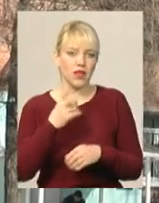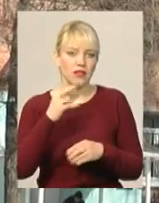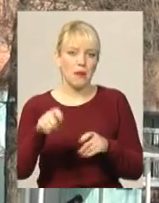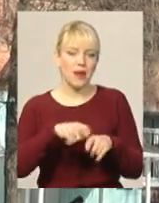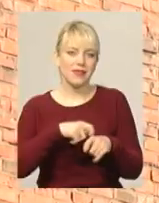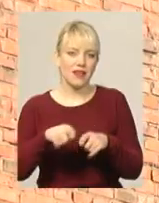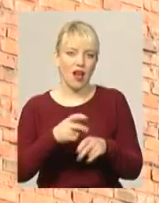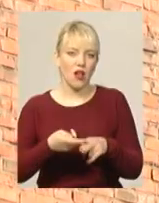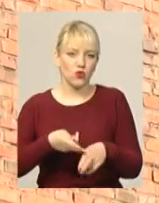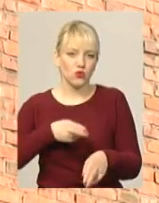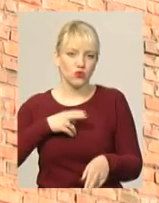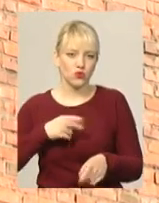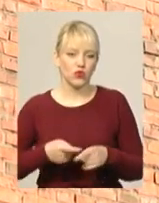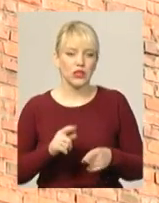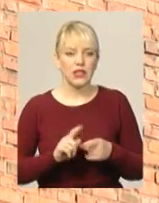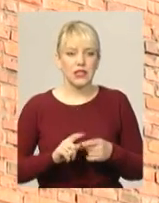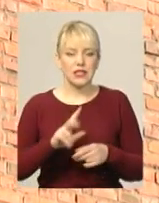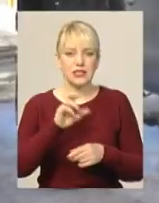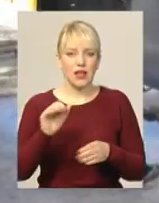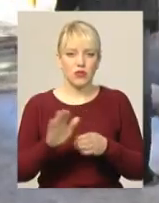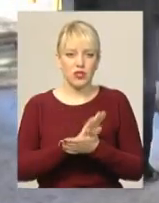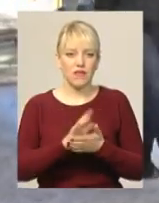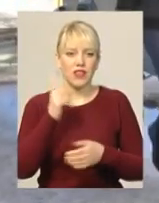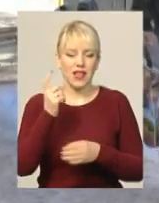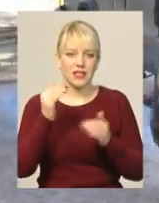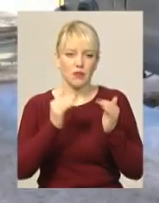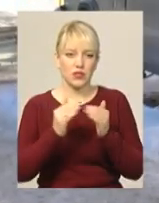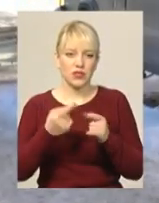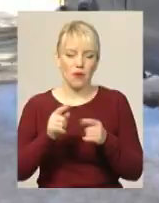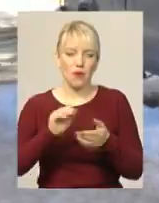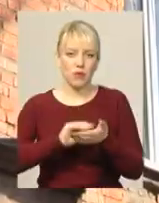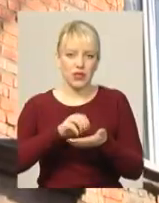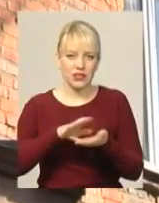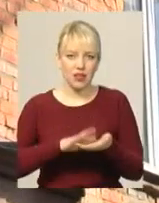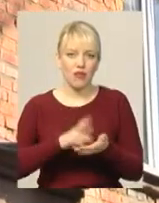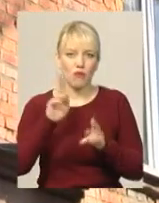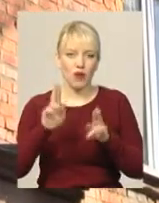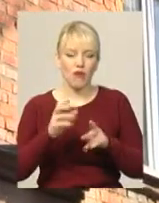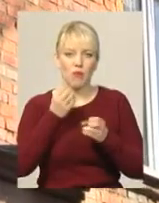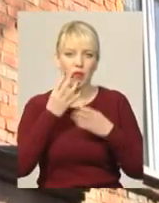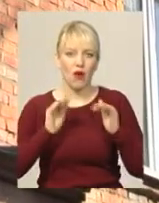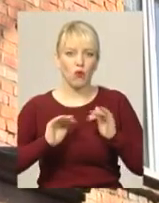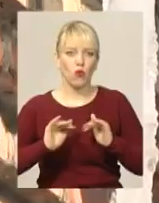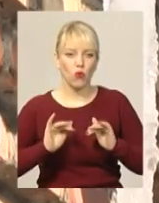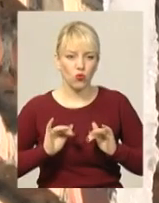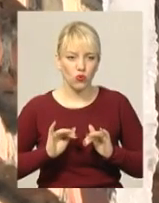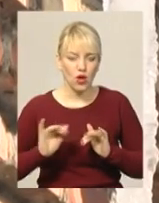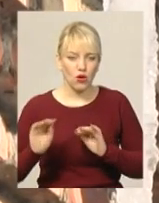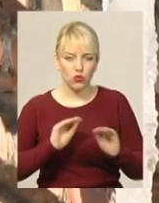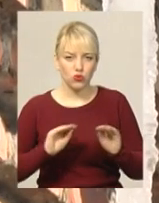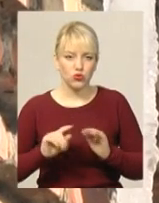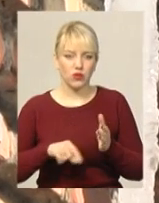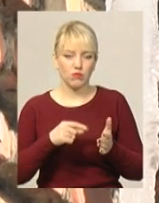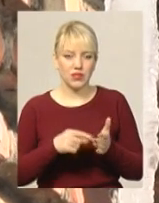дахів від Бурульок відповідають саме власники будівель. Це прописано в правилах благоустрою міста, каже заступник начальника управління ЖКГ